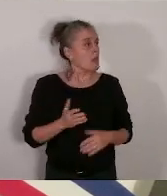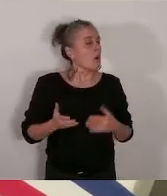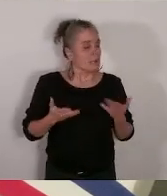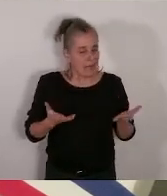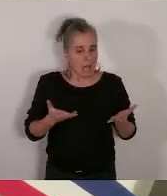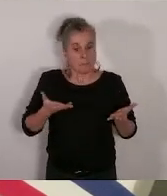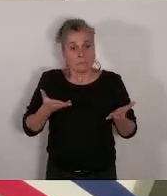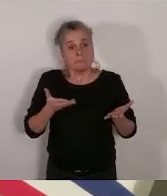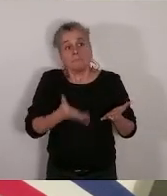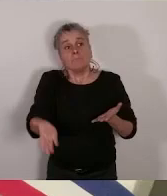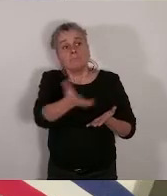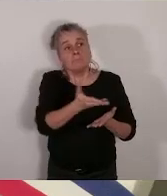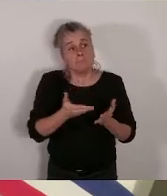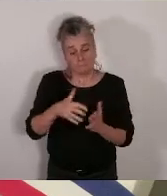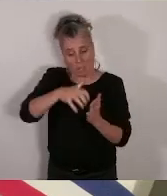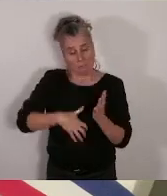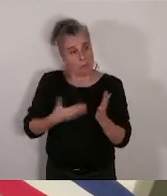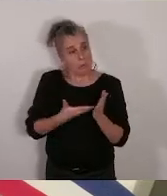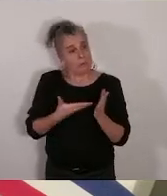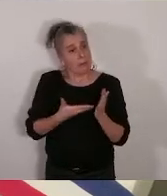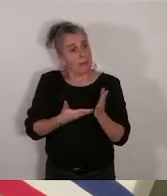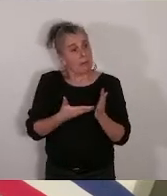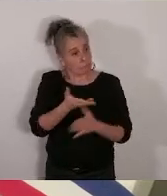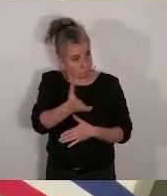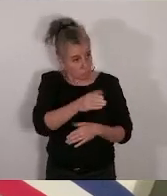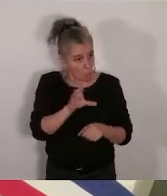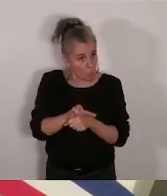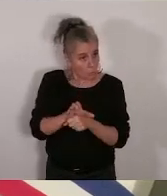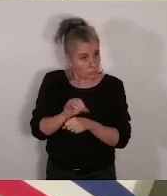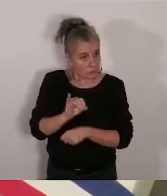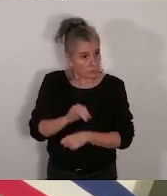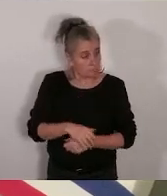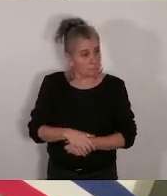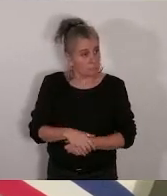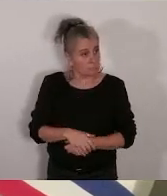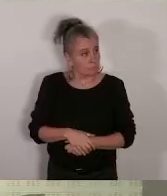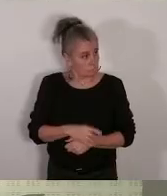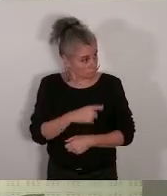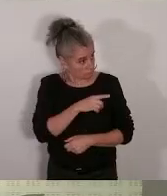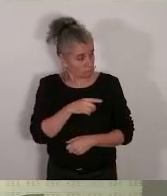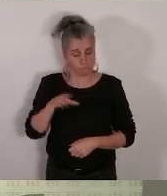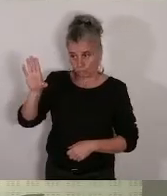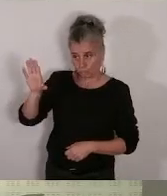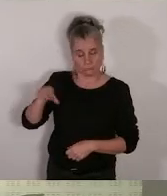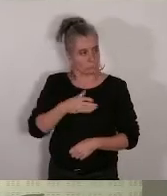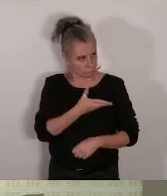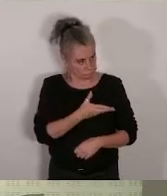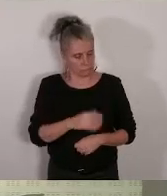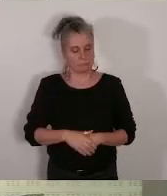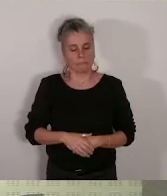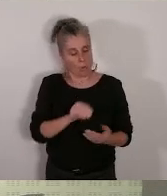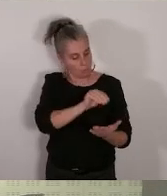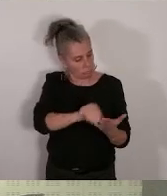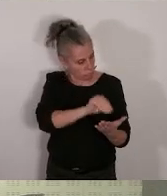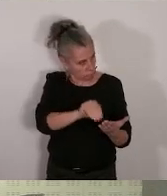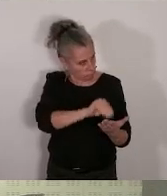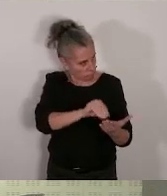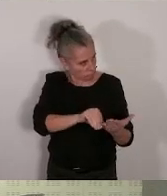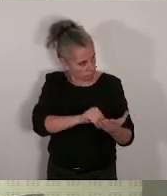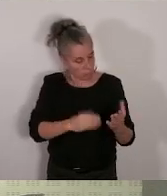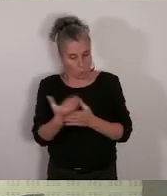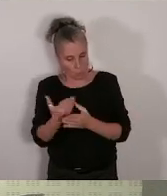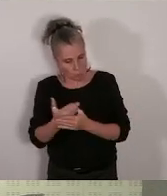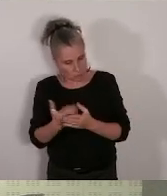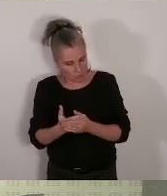Y a-t-il des contre cette délibération ? Voilà, vous nous indiquerez par écrit les dossiers que vous